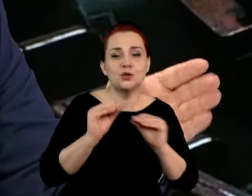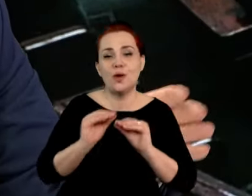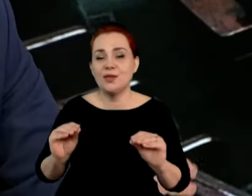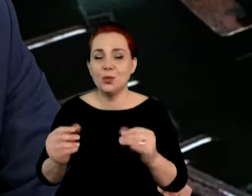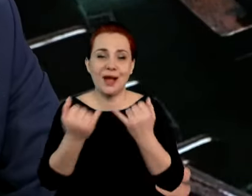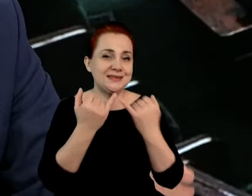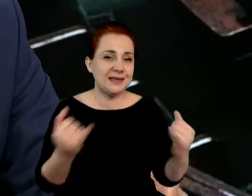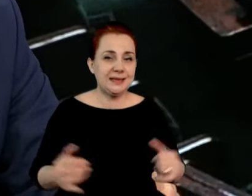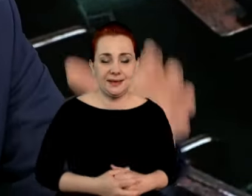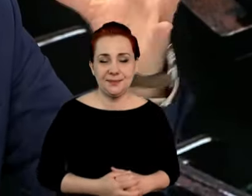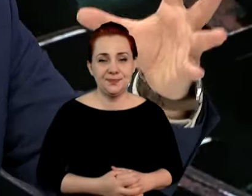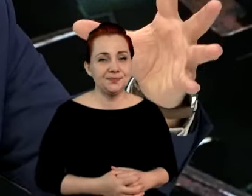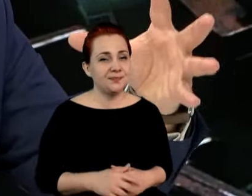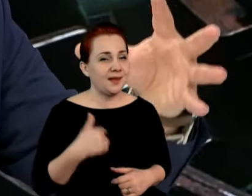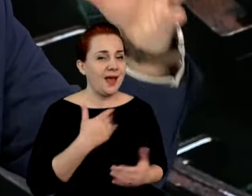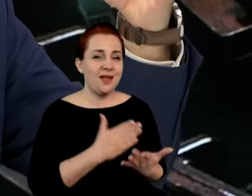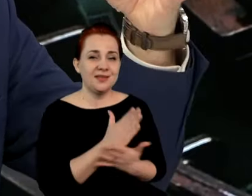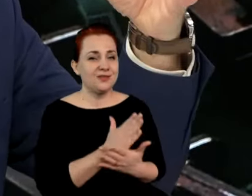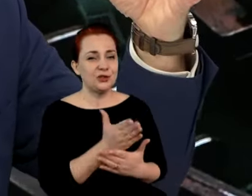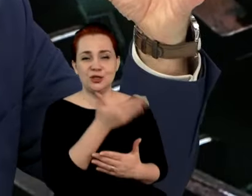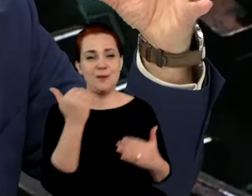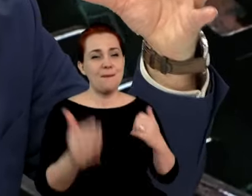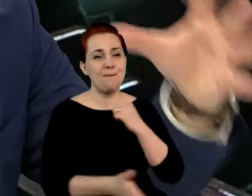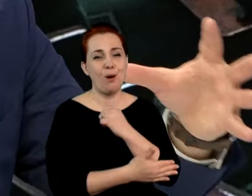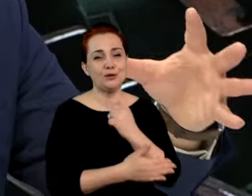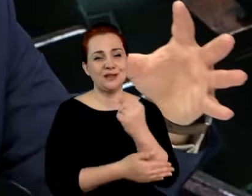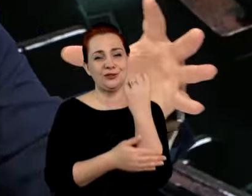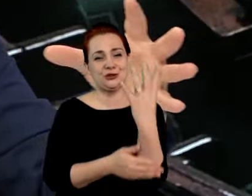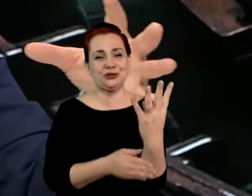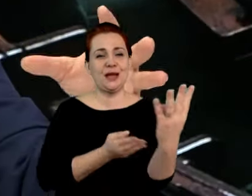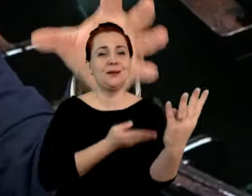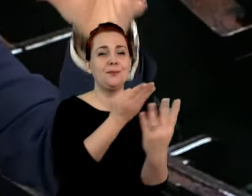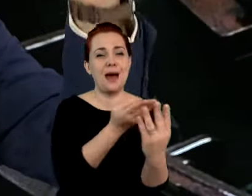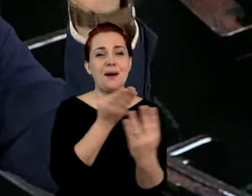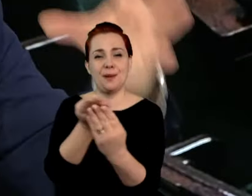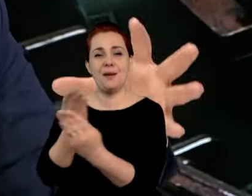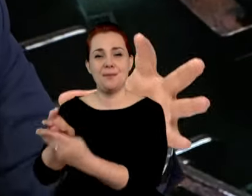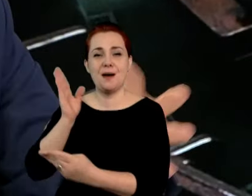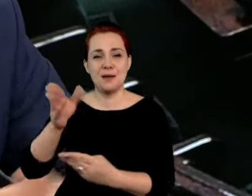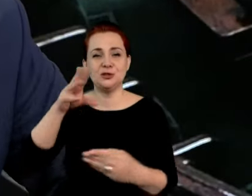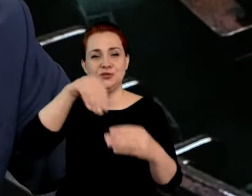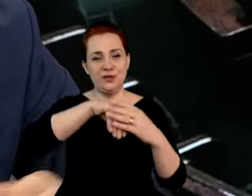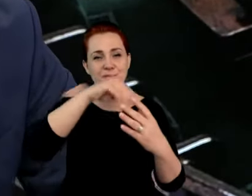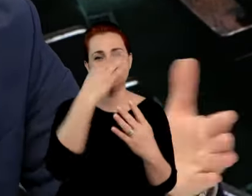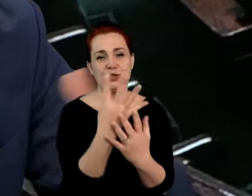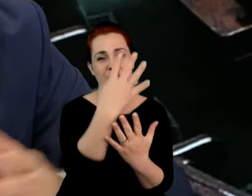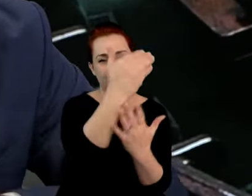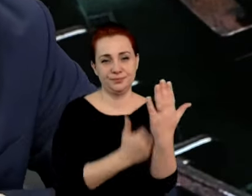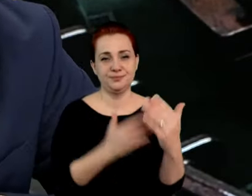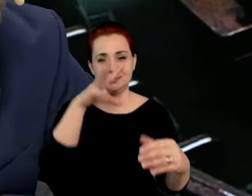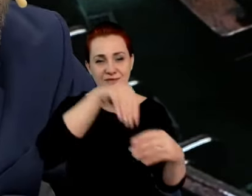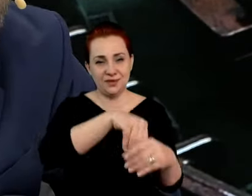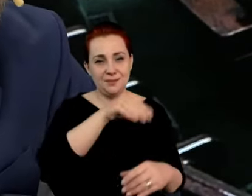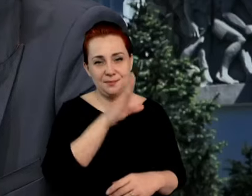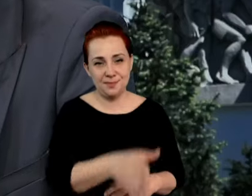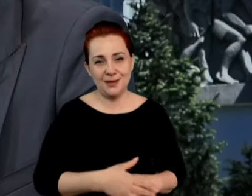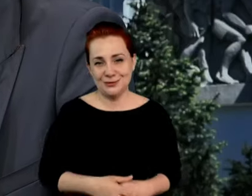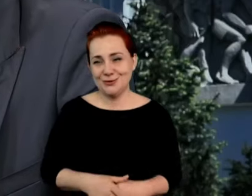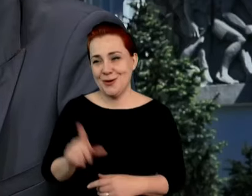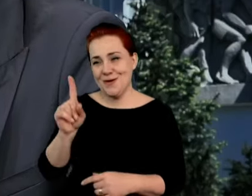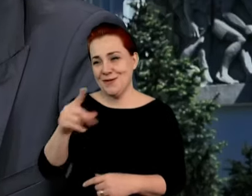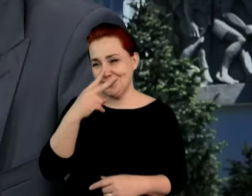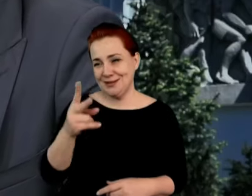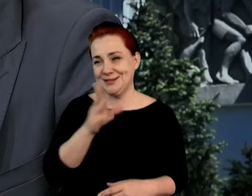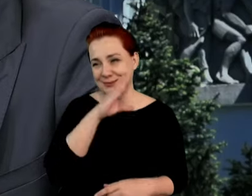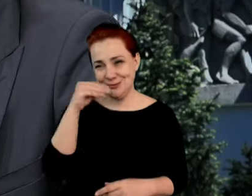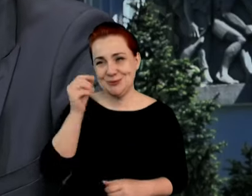fundamentów, choćby, nie wiem, czterech filarów, na których budujecie ten swój program. Czterech największych obietnic. No pan się uśmiecha. No bo nie jest czas